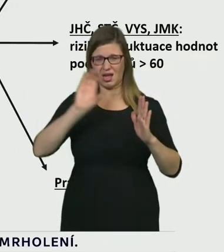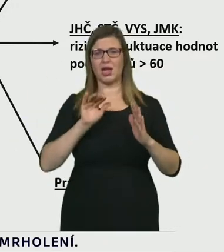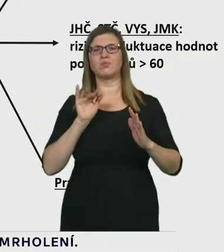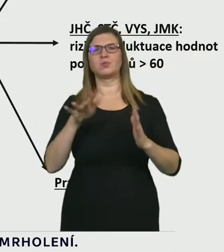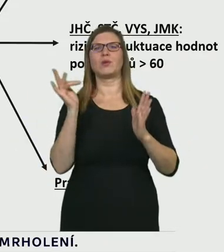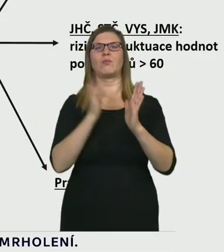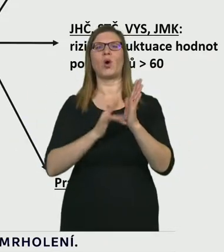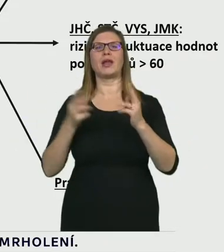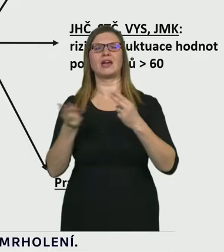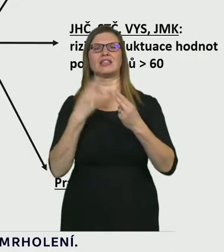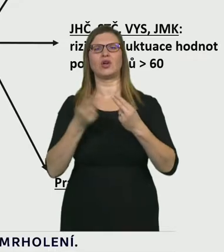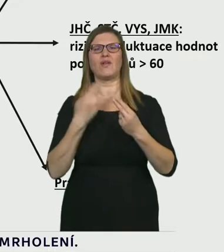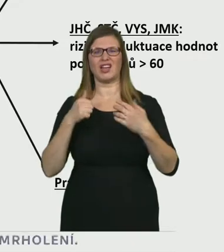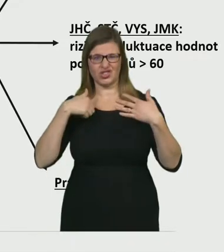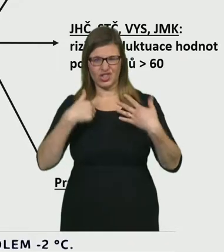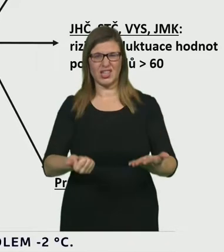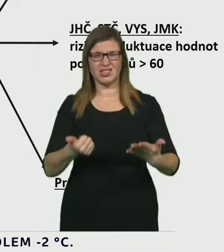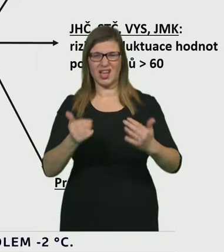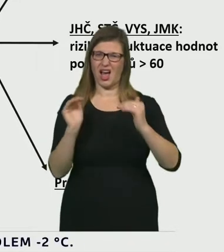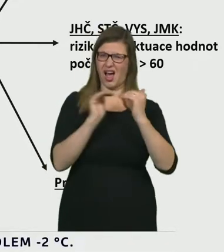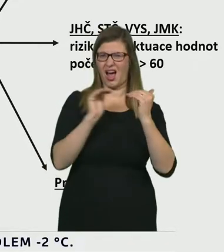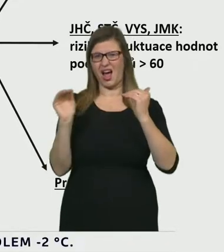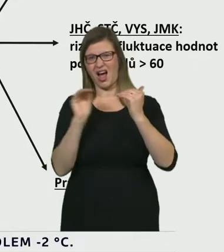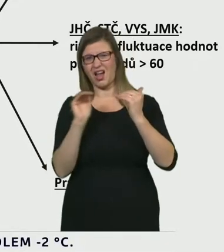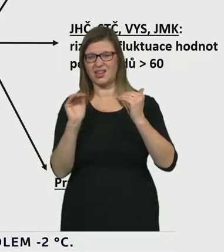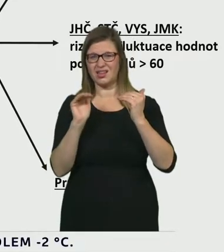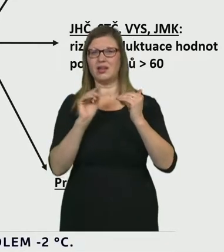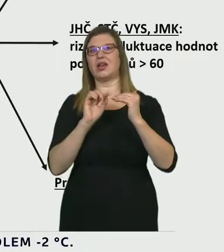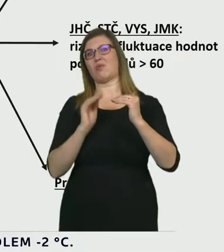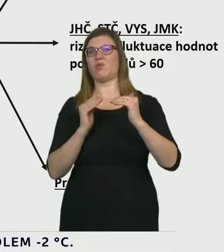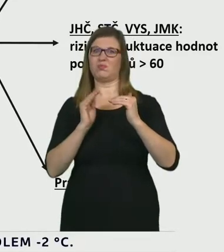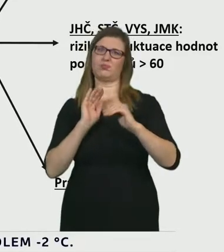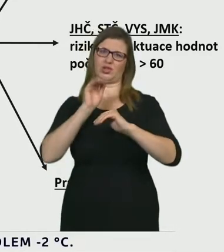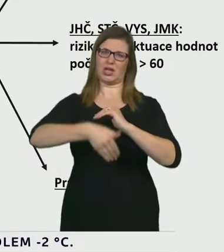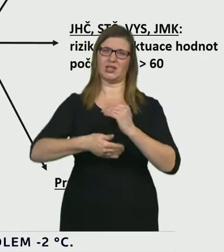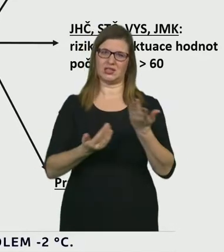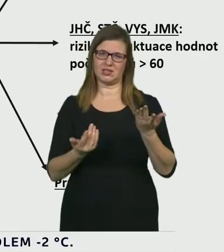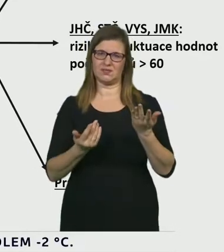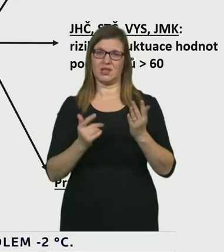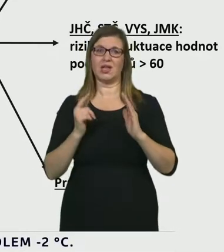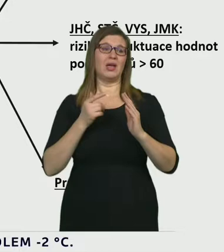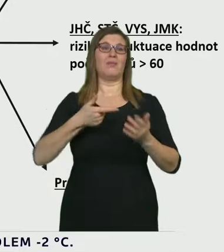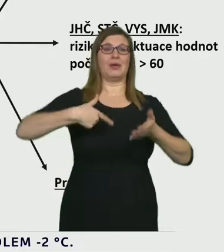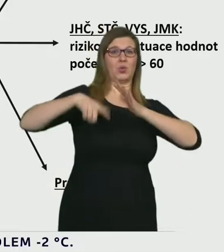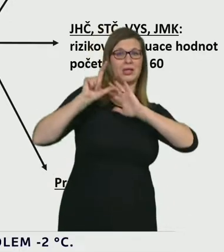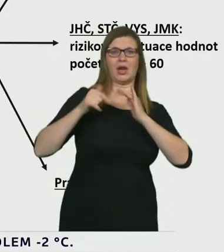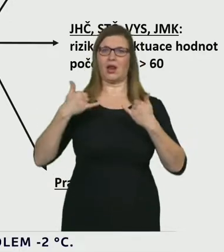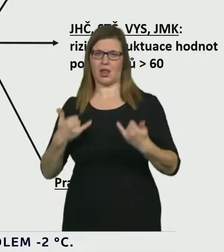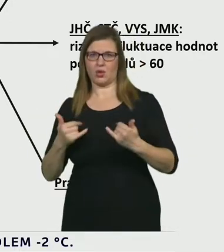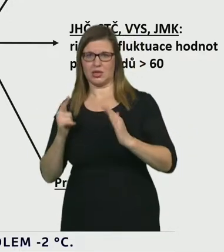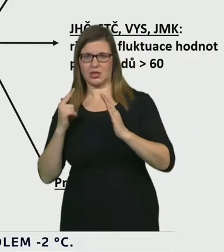ale většina těch krajů mezitýdeně velmi významně narostla a v těch hodnotách je mnohem vyšší.